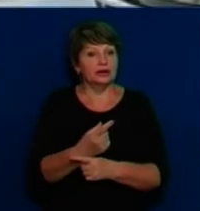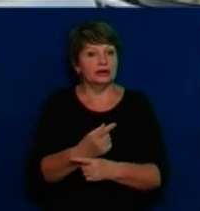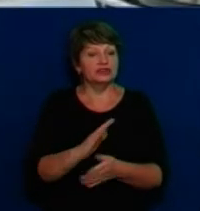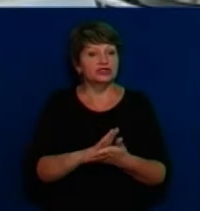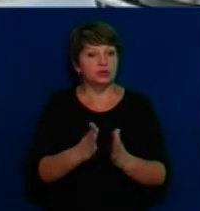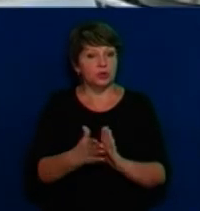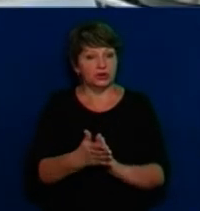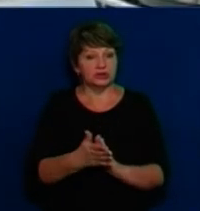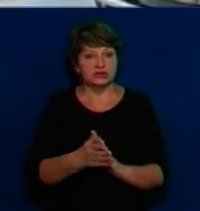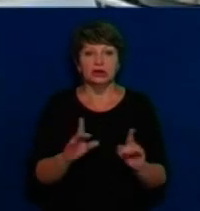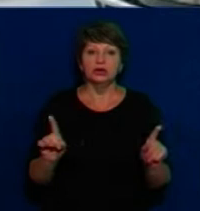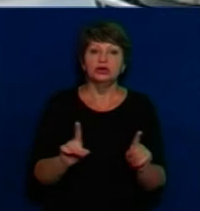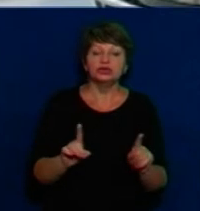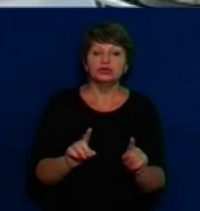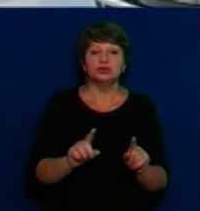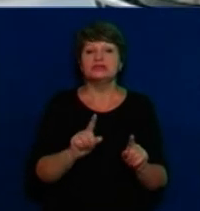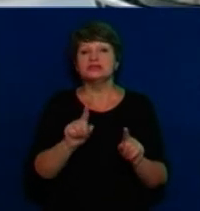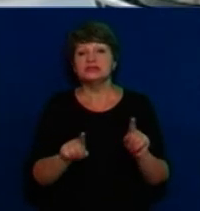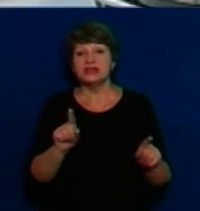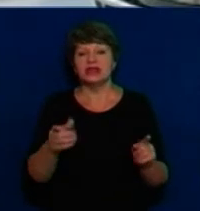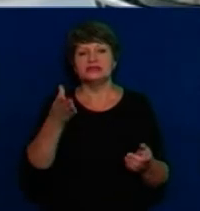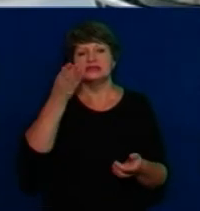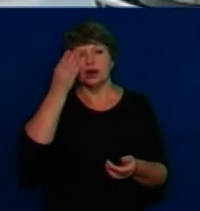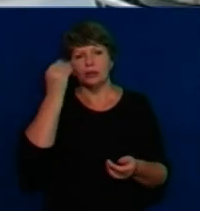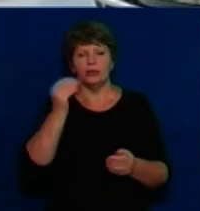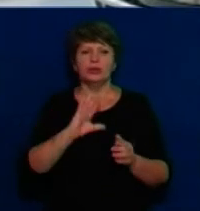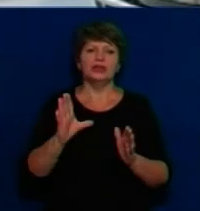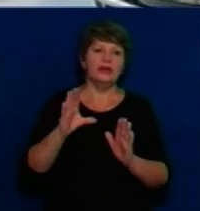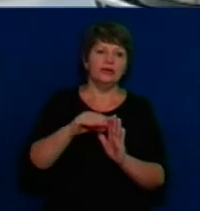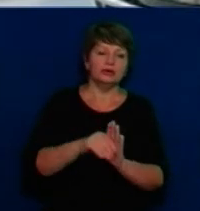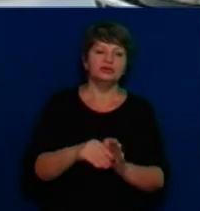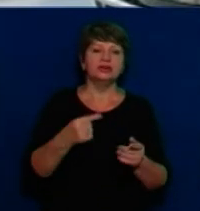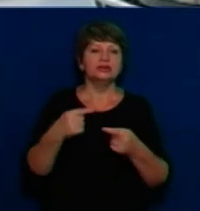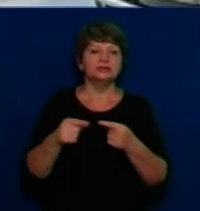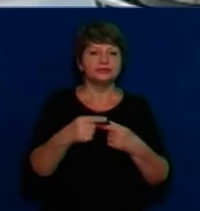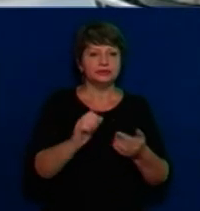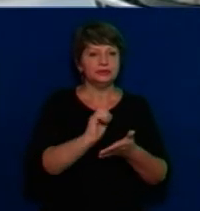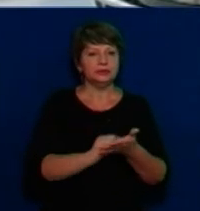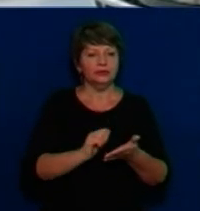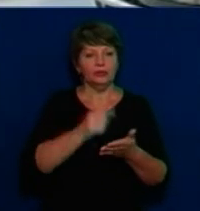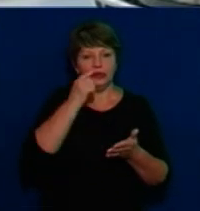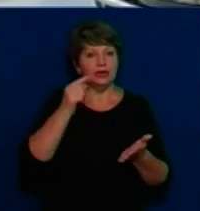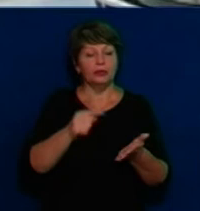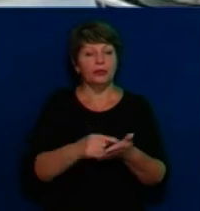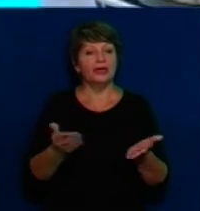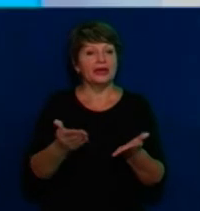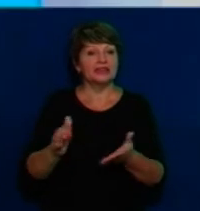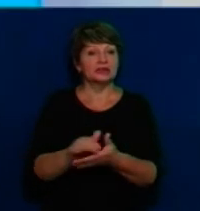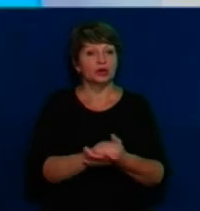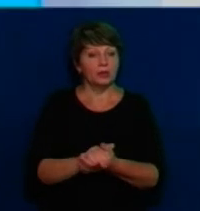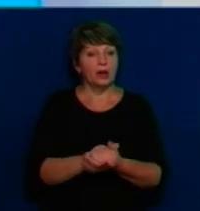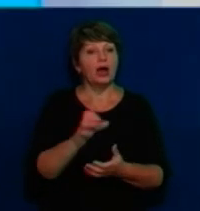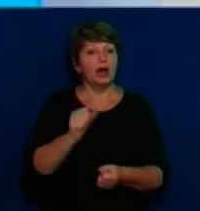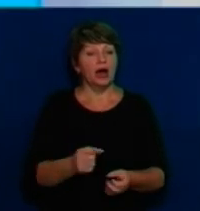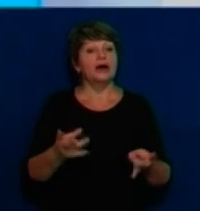щось десь забули, чи не включили, чи з якихось інших причин не потрапили якісь ромади, а в цьому є потреба